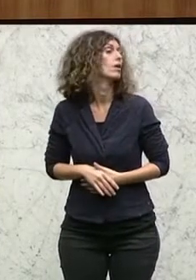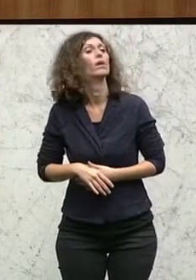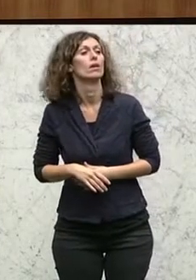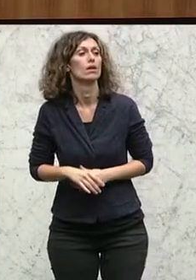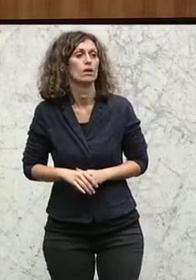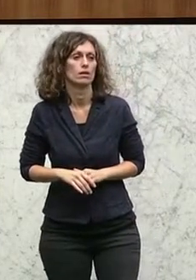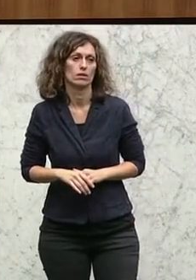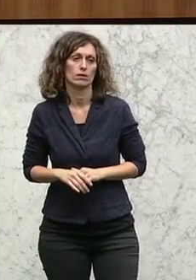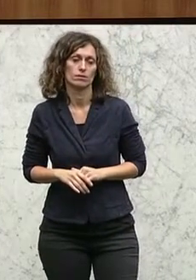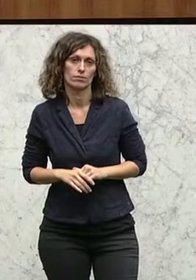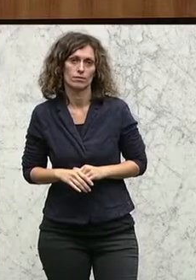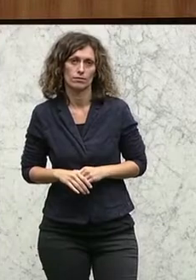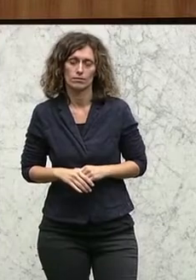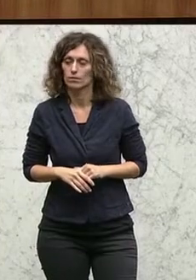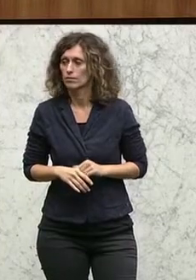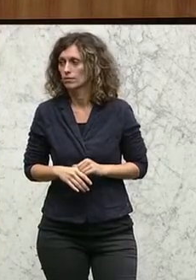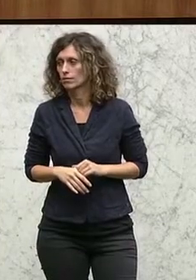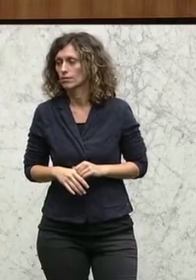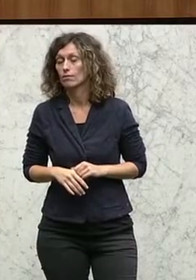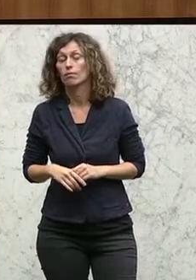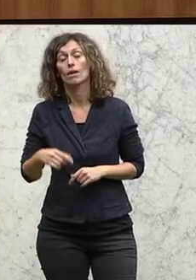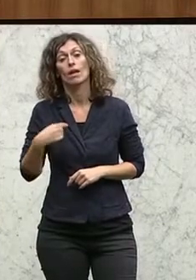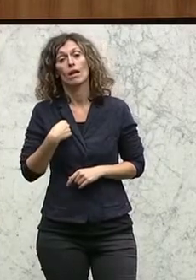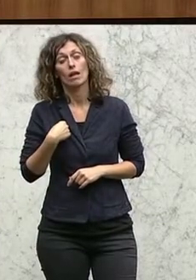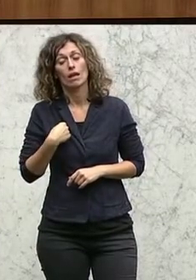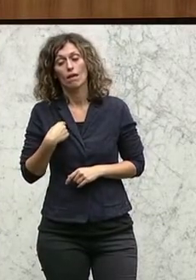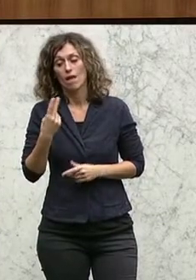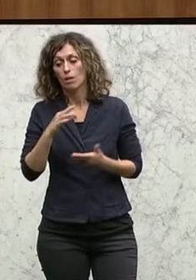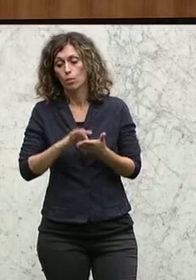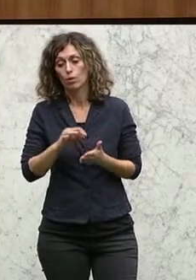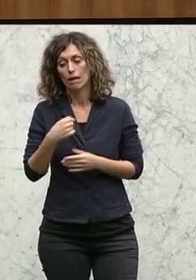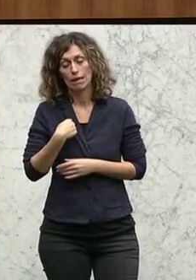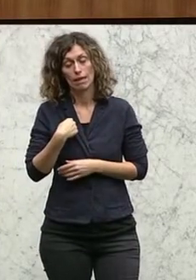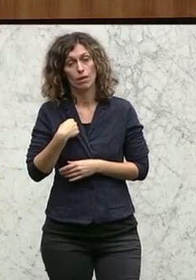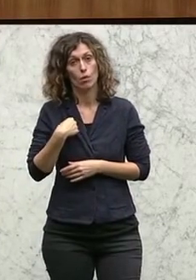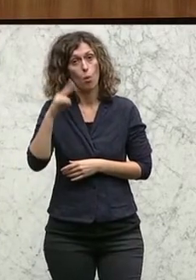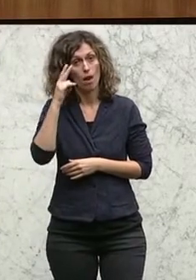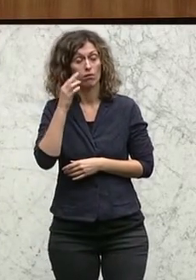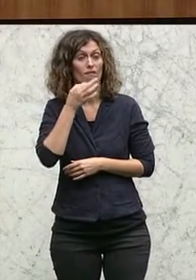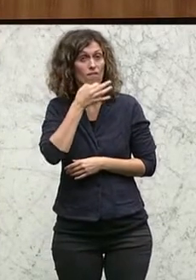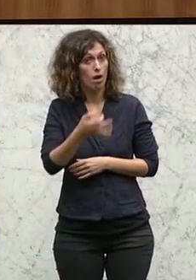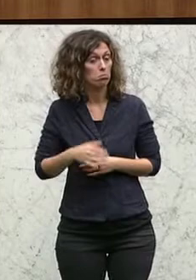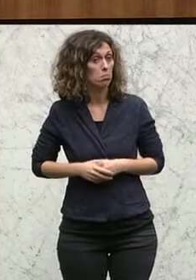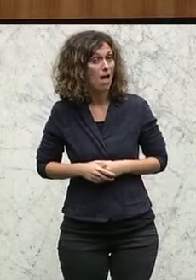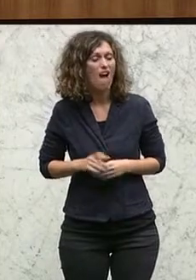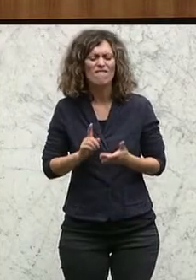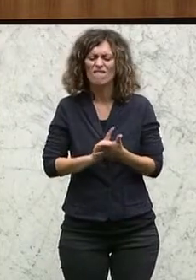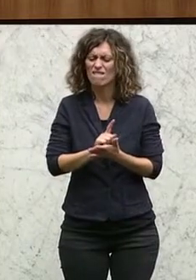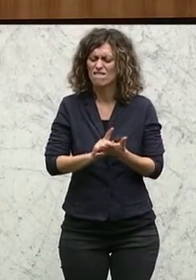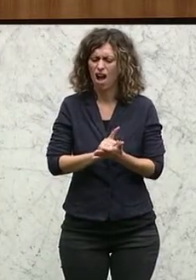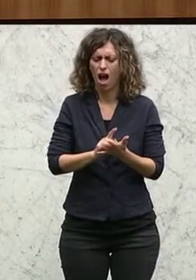ist, ich stelle mir hier die Frage, wann hat Österreich in diesem